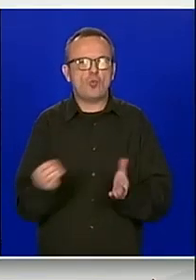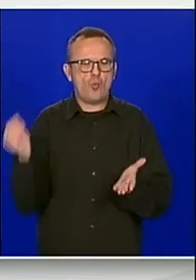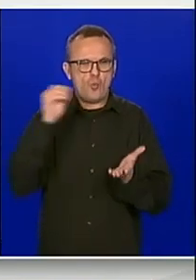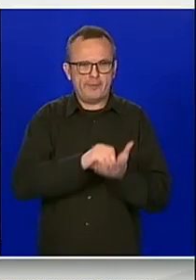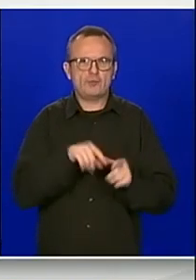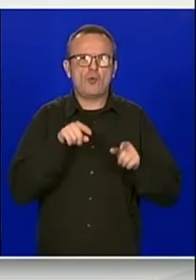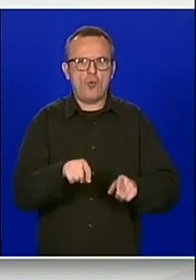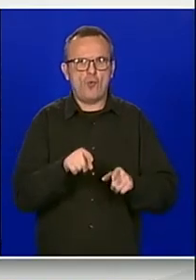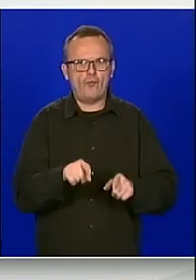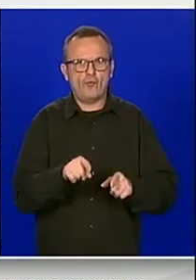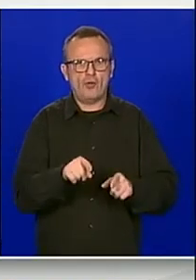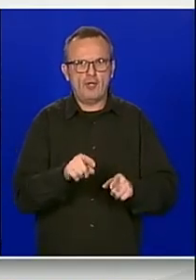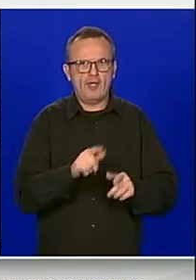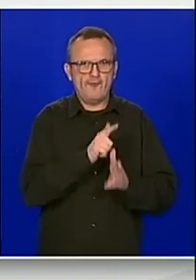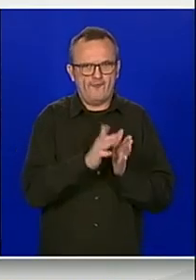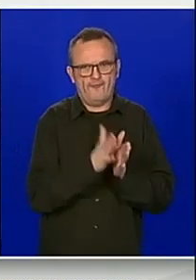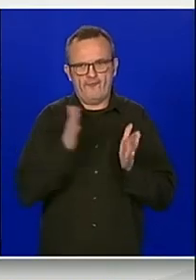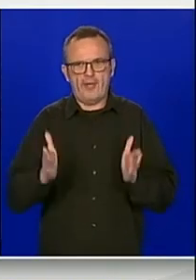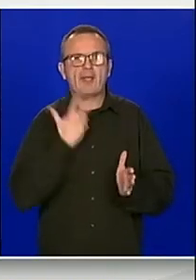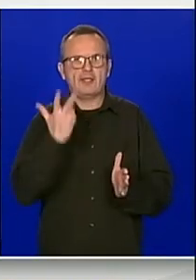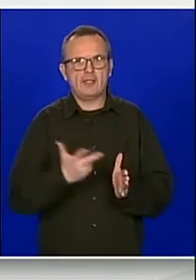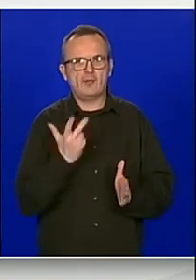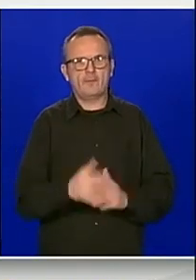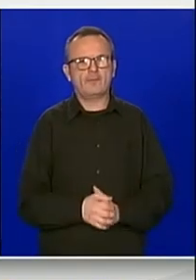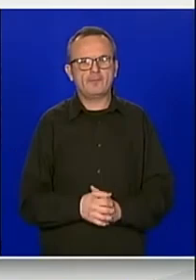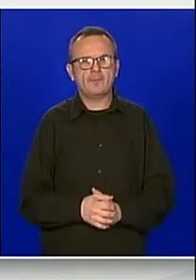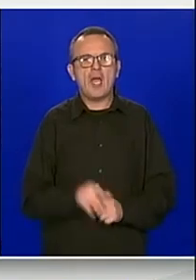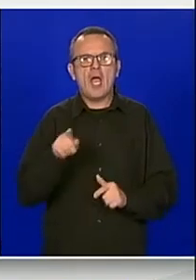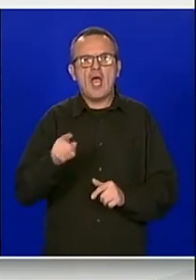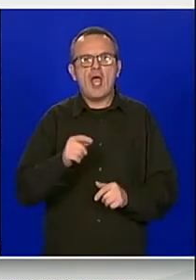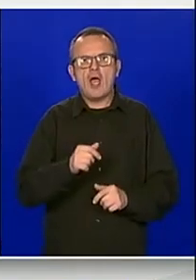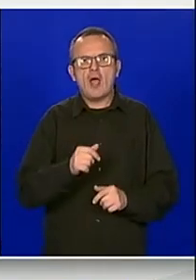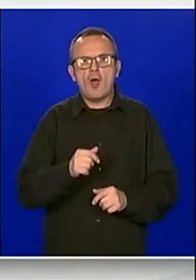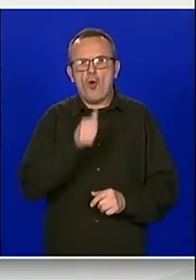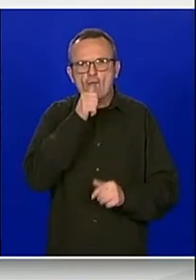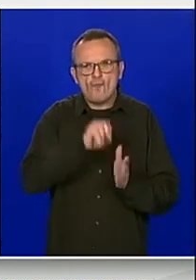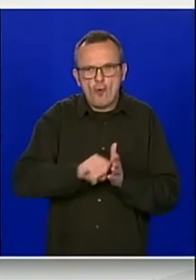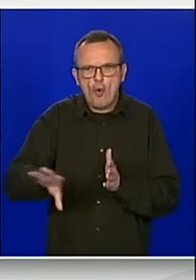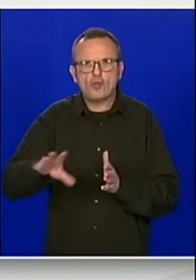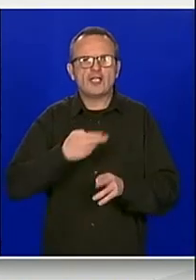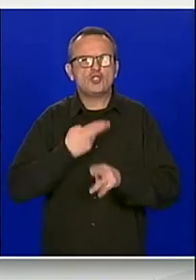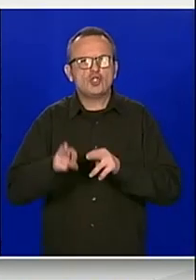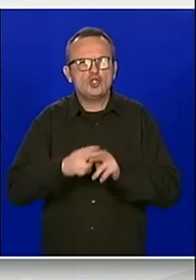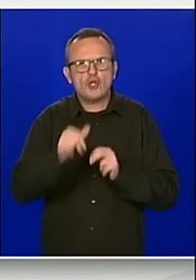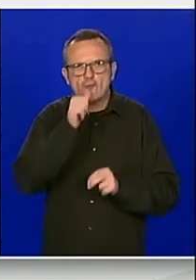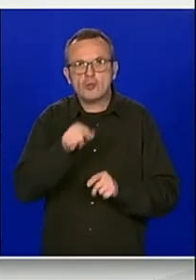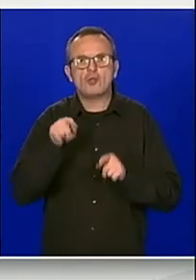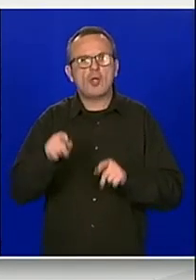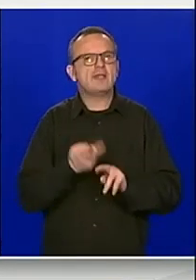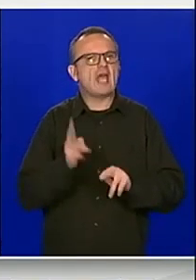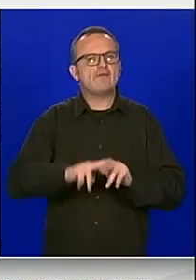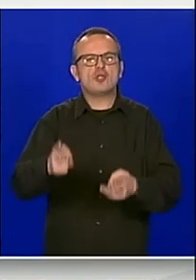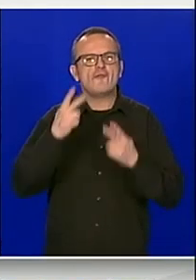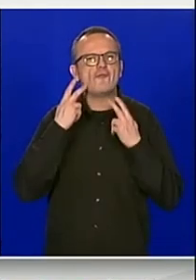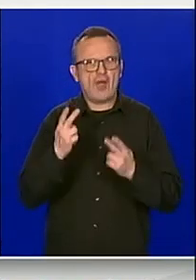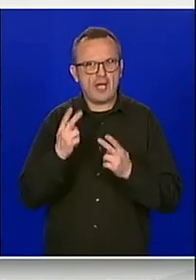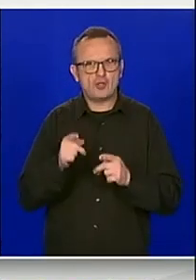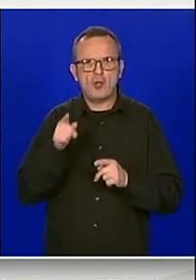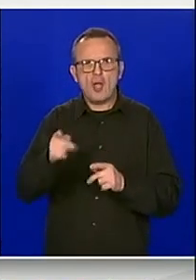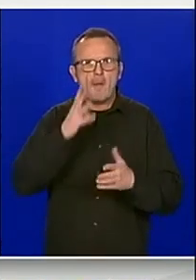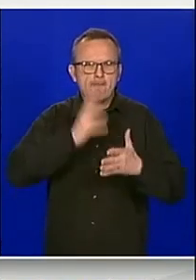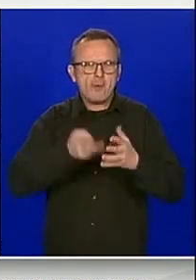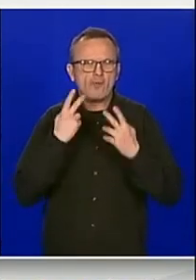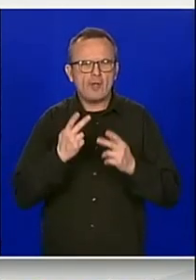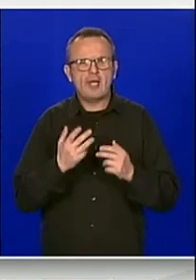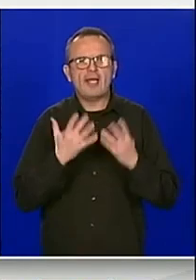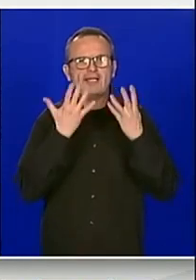razdoblju. Projedba razvojnih projekata, odvodnje i prečišćavanja komunalnih otpadnih voda je jedna od ključnih mjera čija je vrijednost procjenjena na 2